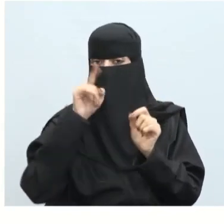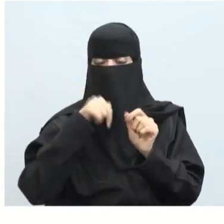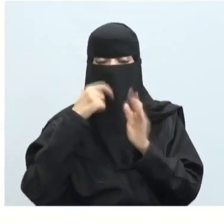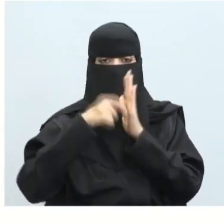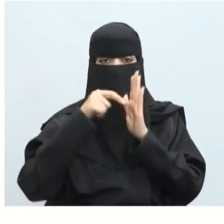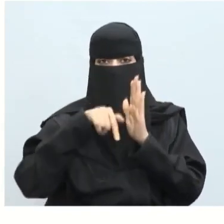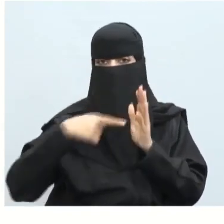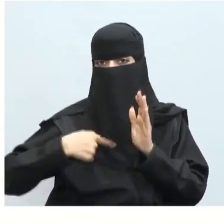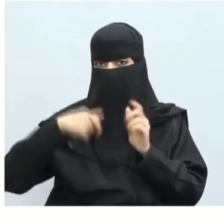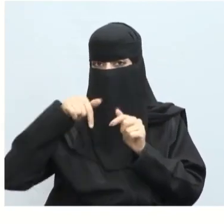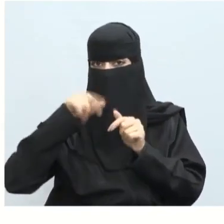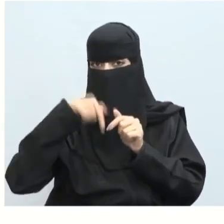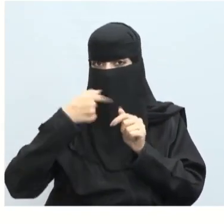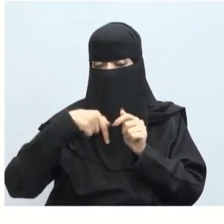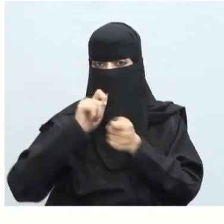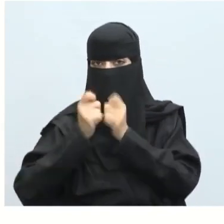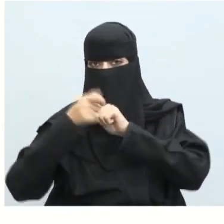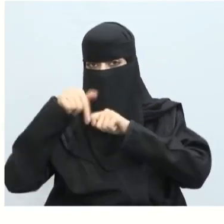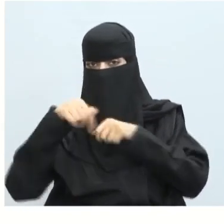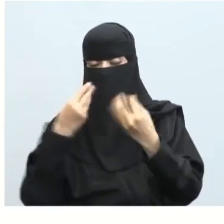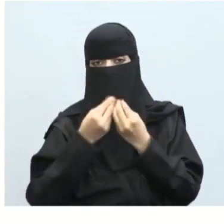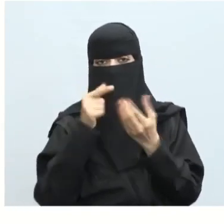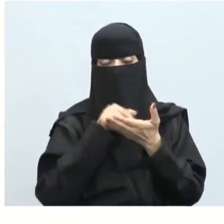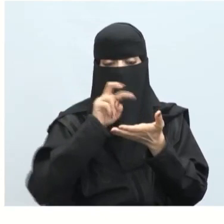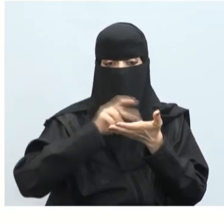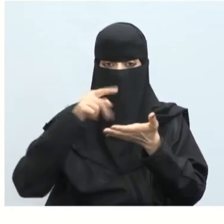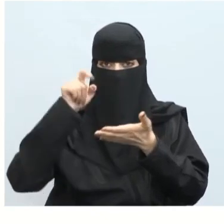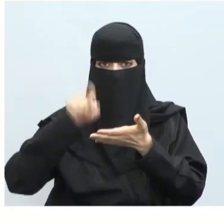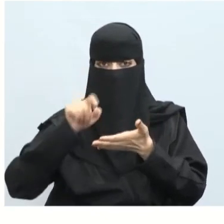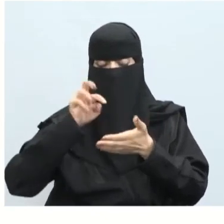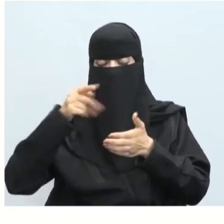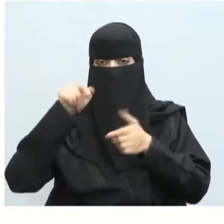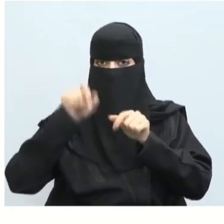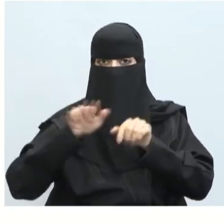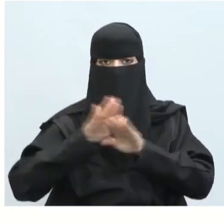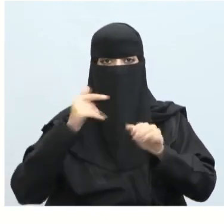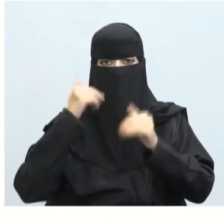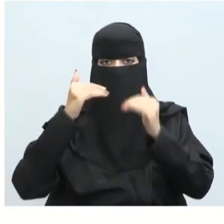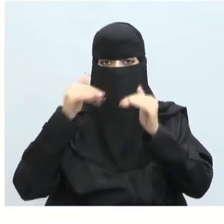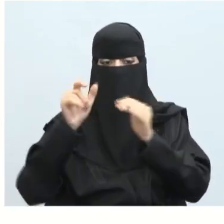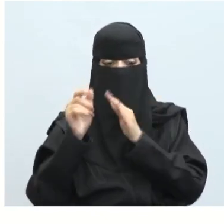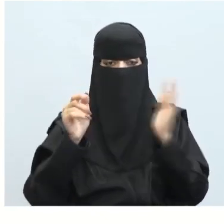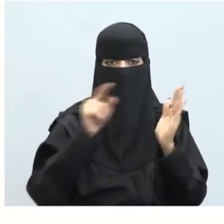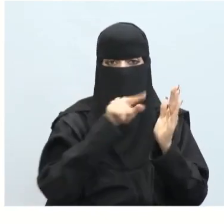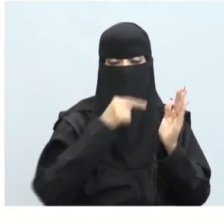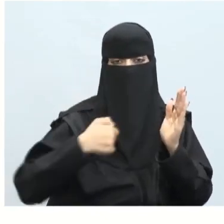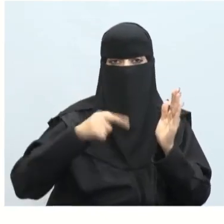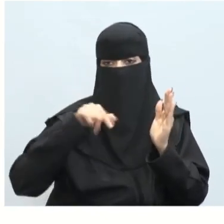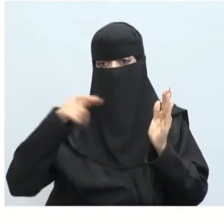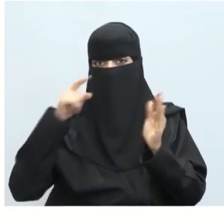البرمجة هذا الاسم كاسم متغير مع الفراغ إذا وجد فراغ يتوقف ويعتبر أن الجزء الأول هو الاسم فقط